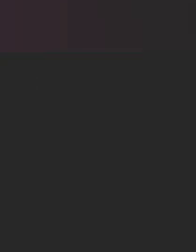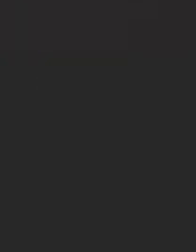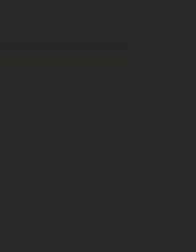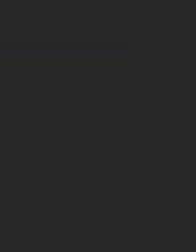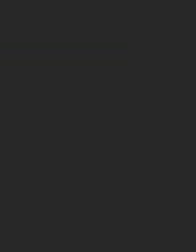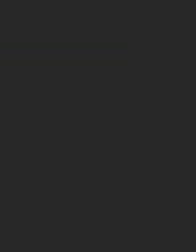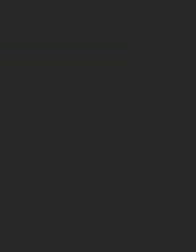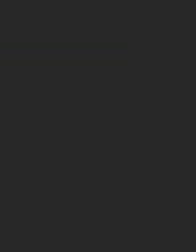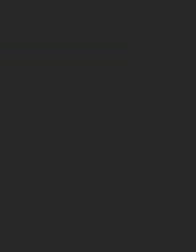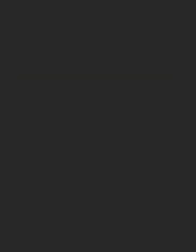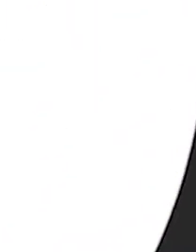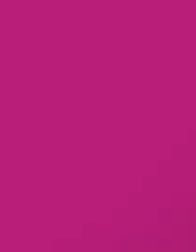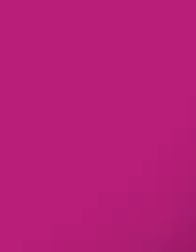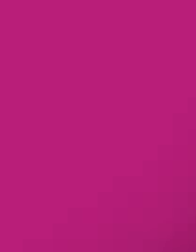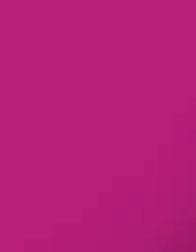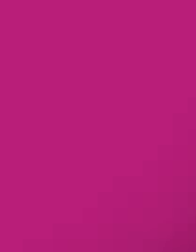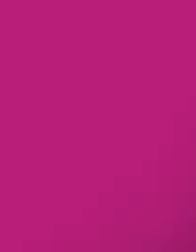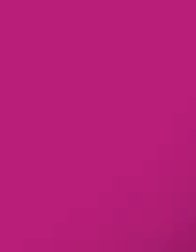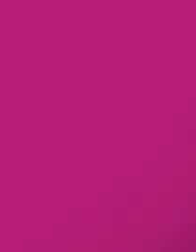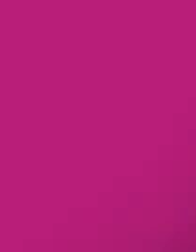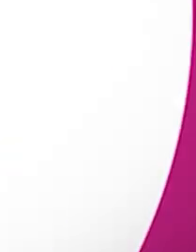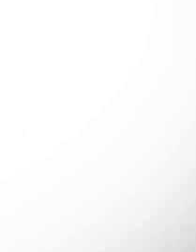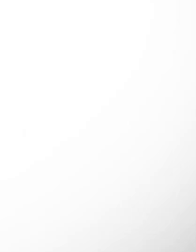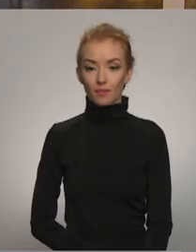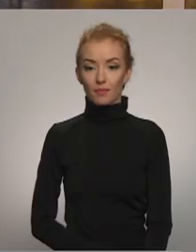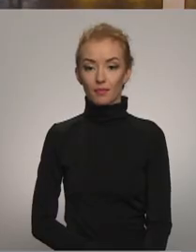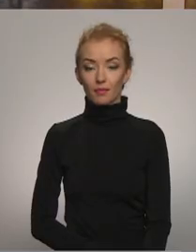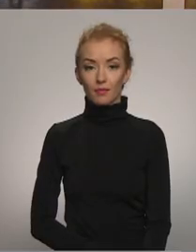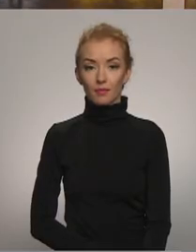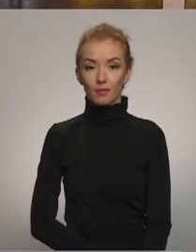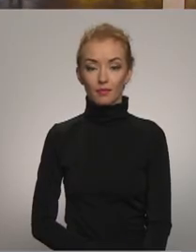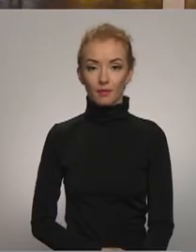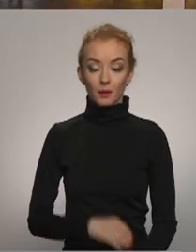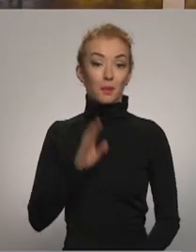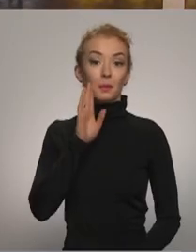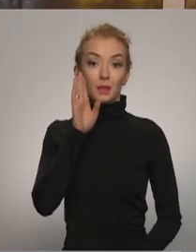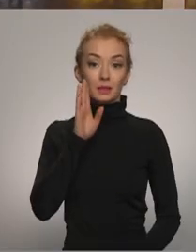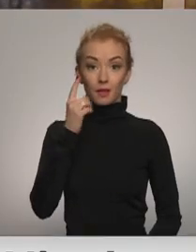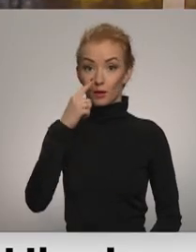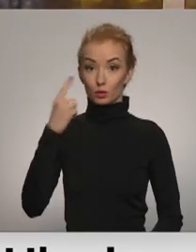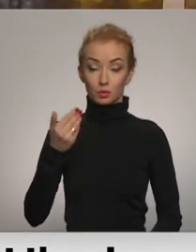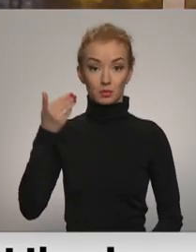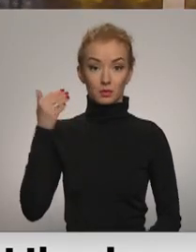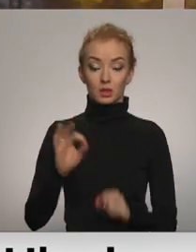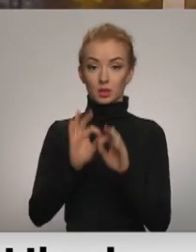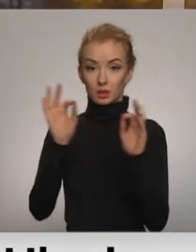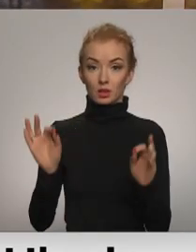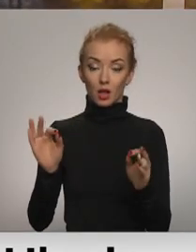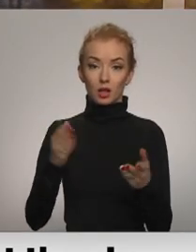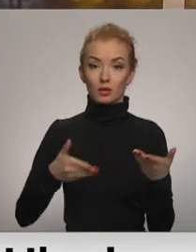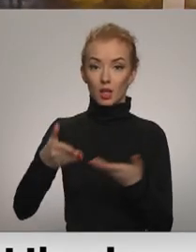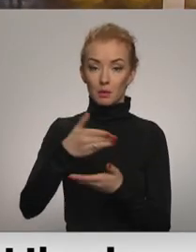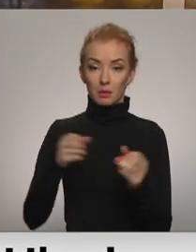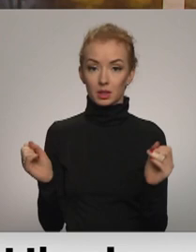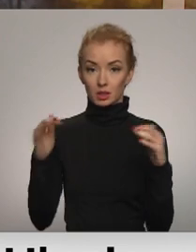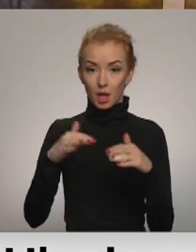Re, visi ēters ir te! Brīselē pirms stundas sācies Austruma partnerības samets,